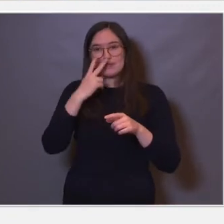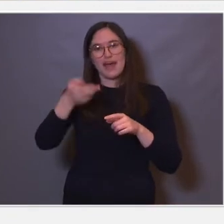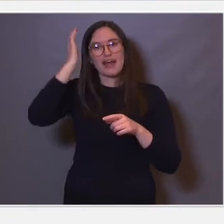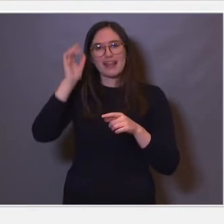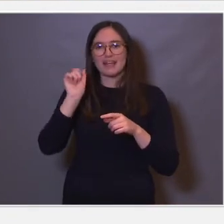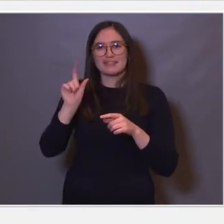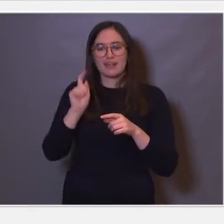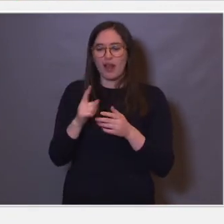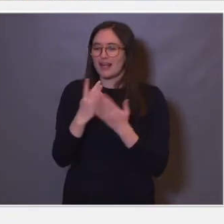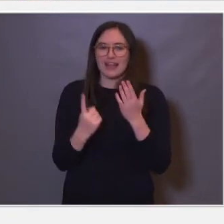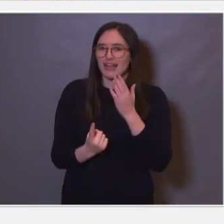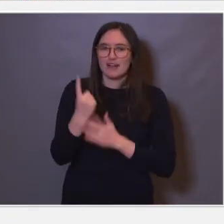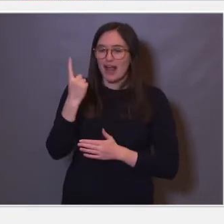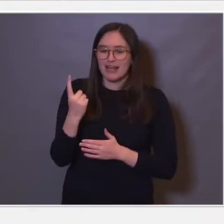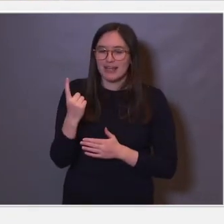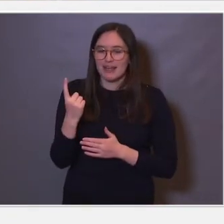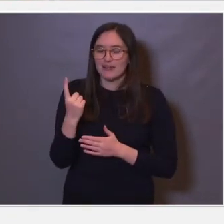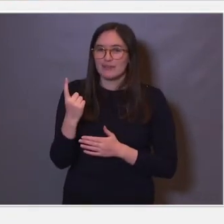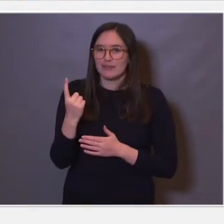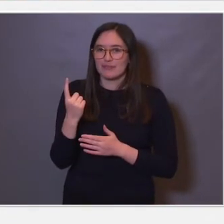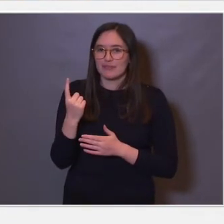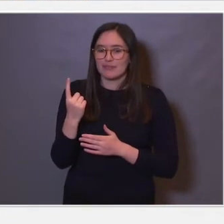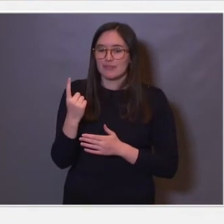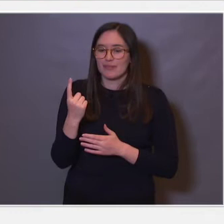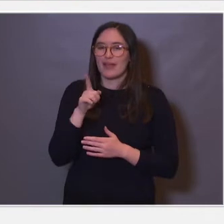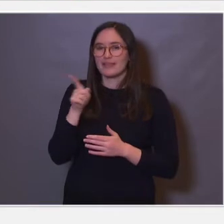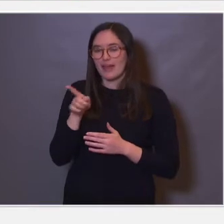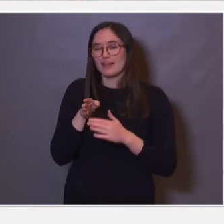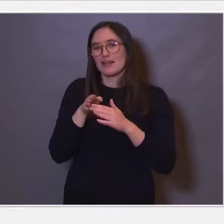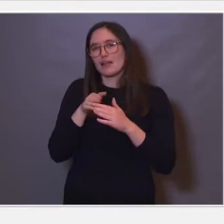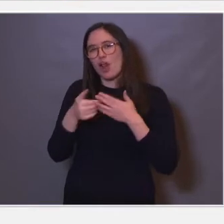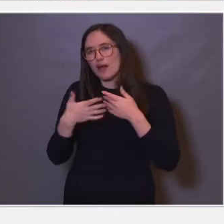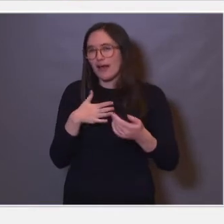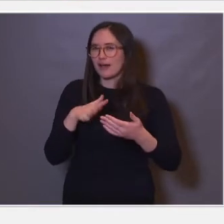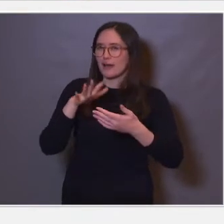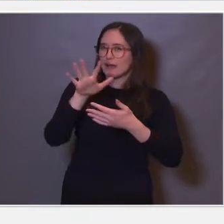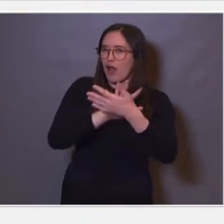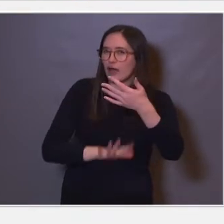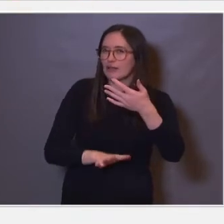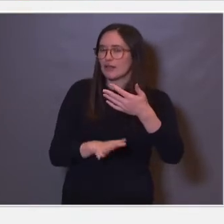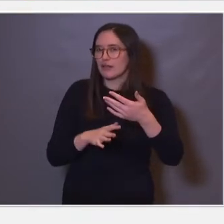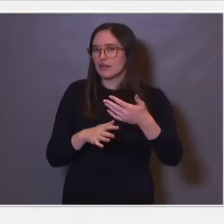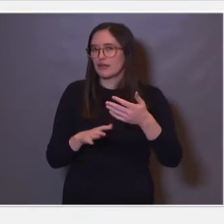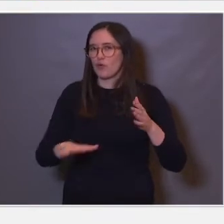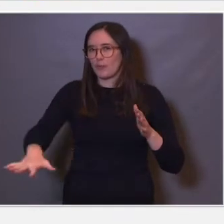vilkå eller sånn, så den sender hjernesignalene sine. Den lager et sånt kart over omgivelsene sine.